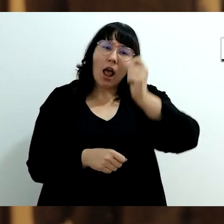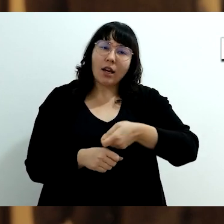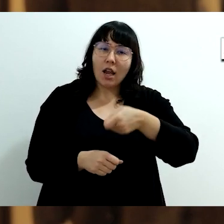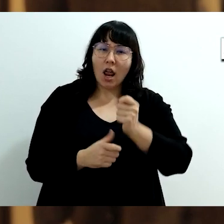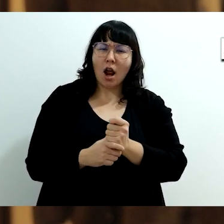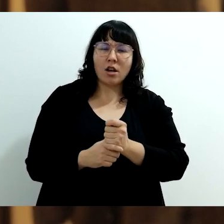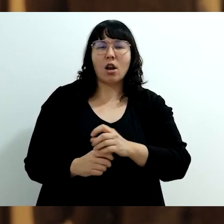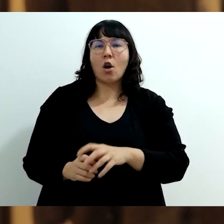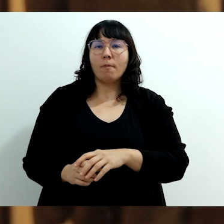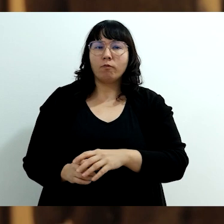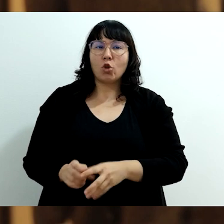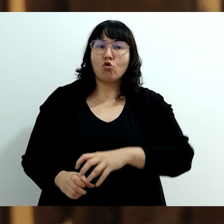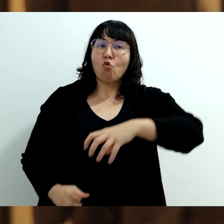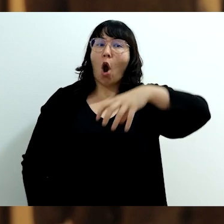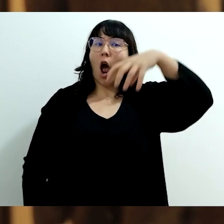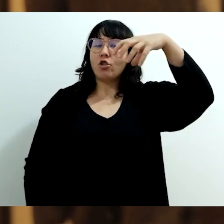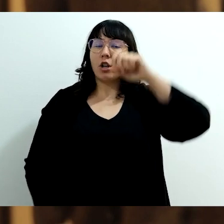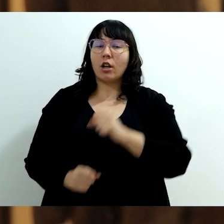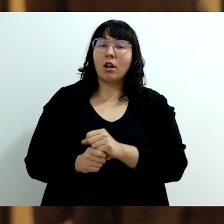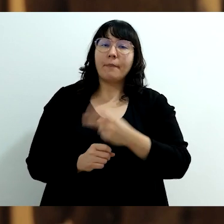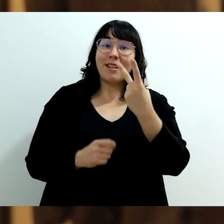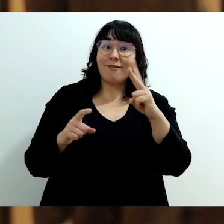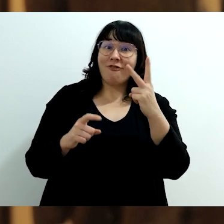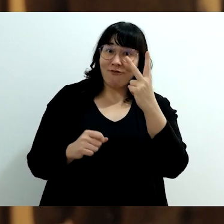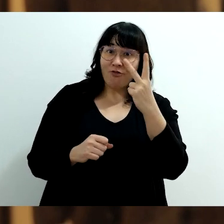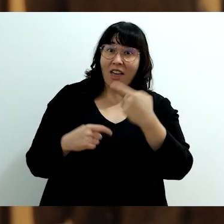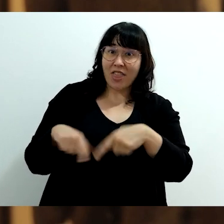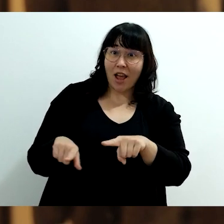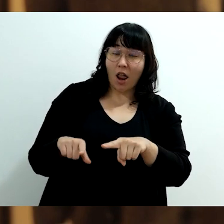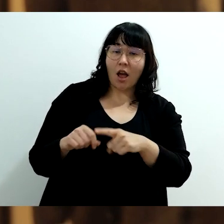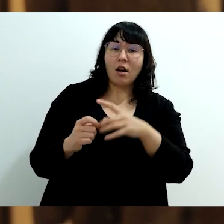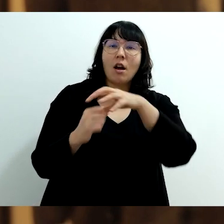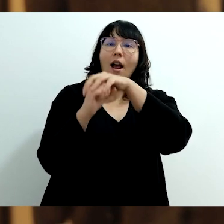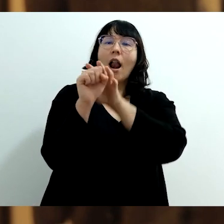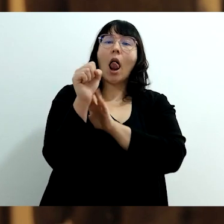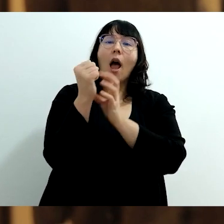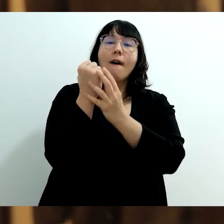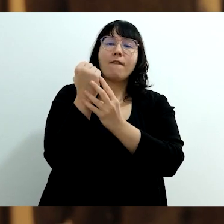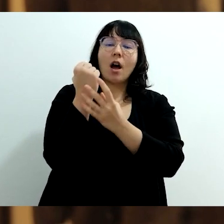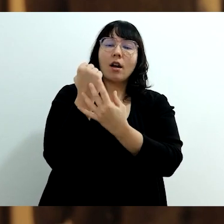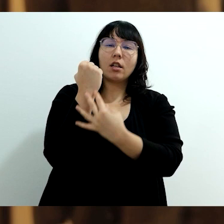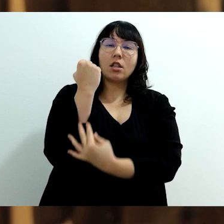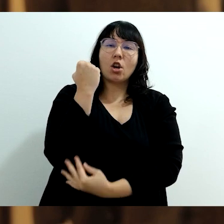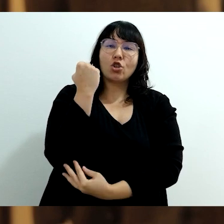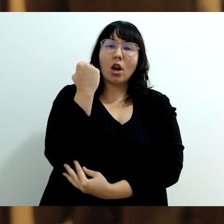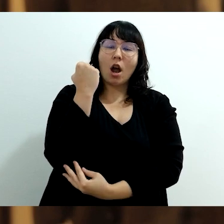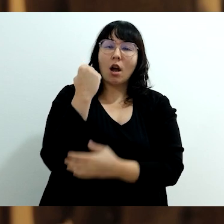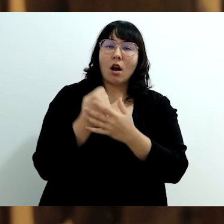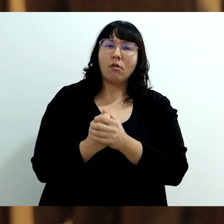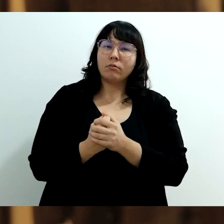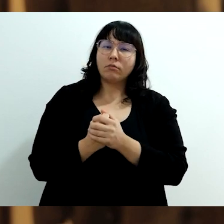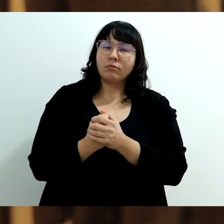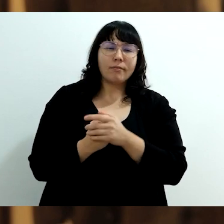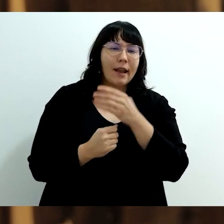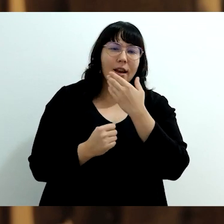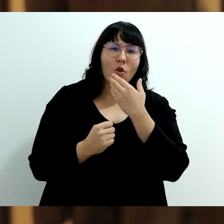drveta i lakiran. Vama je dugačak, sastoji se iz dva dela, vrha, odnosno glave, jabuke i